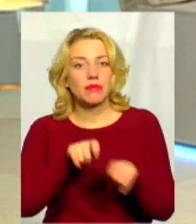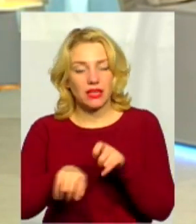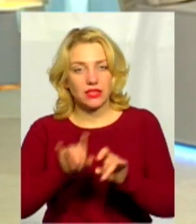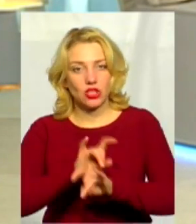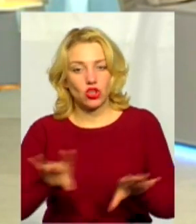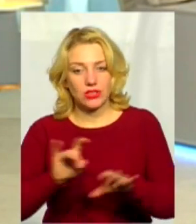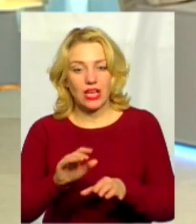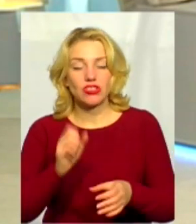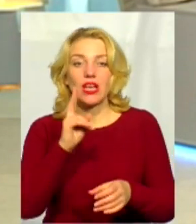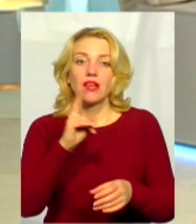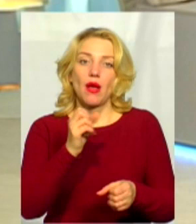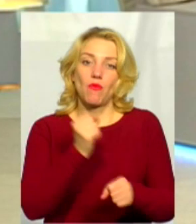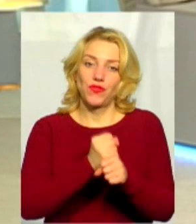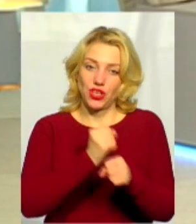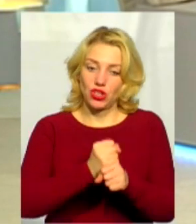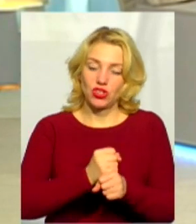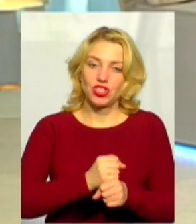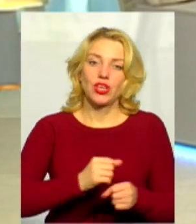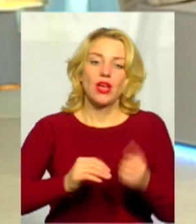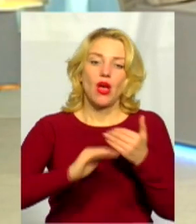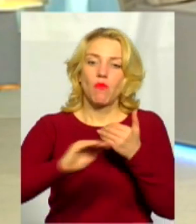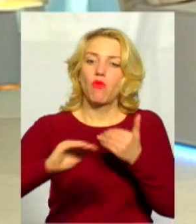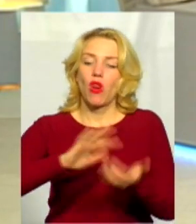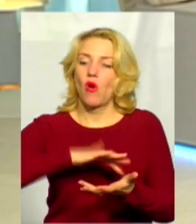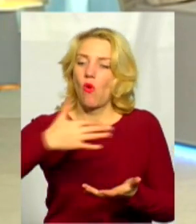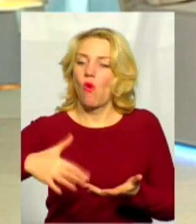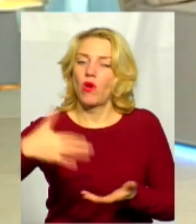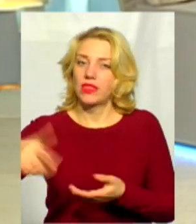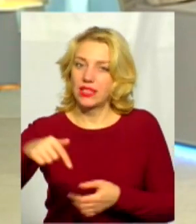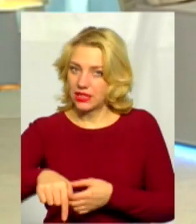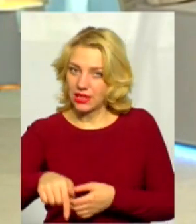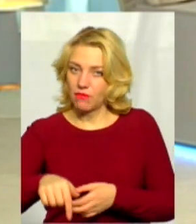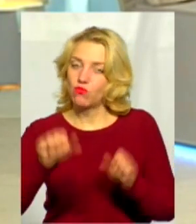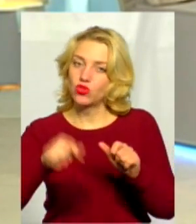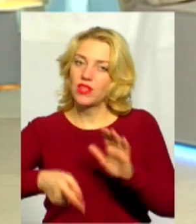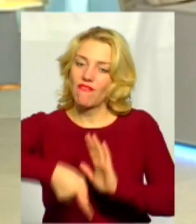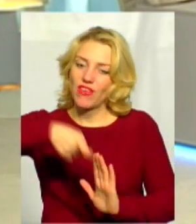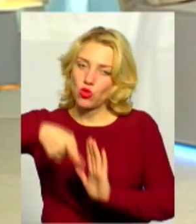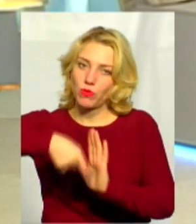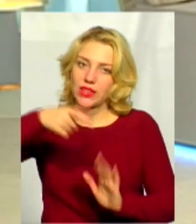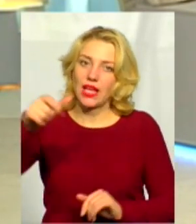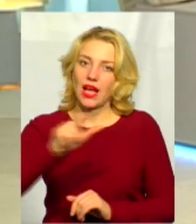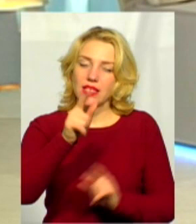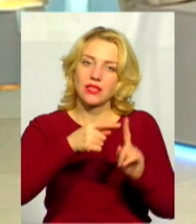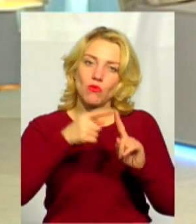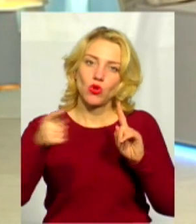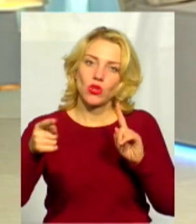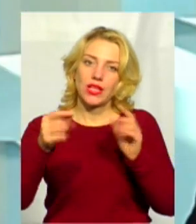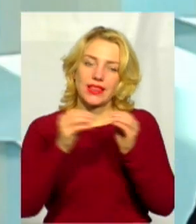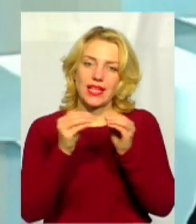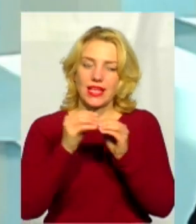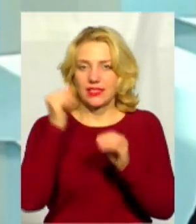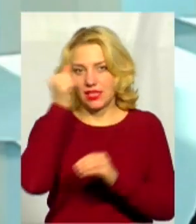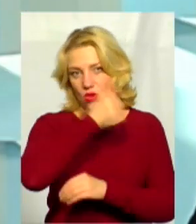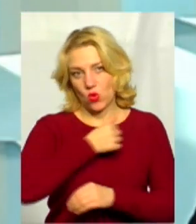полігони, є на сьогоднішній день вже згенеровані відходи там лежать, можна там видобувати газ протягом 10 років. Це колосальна,